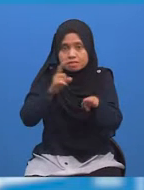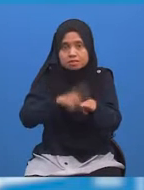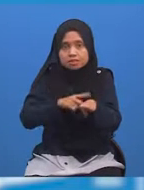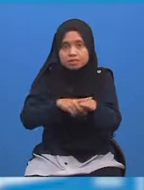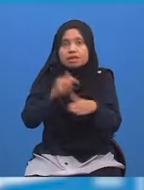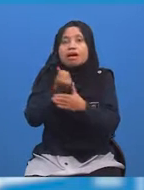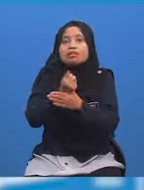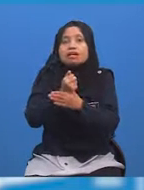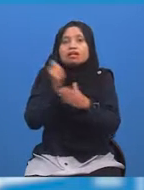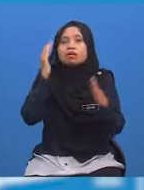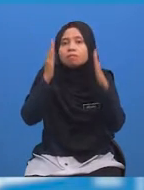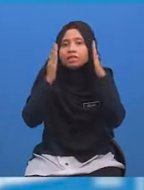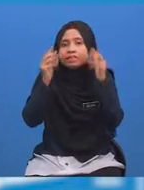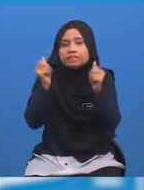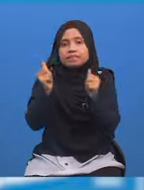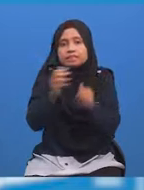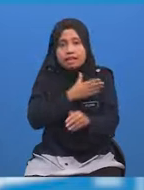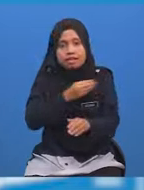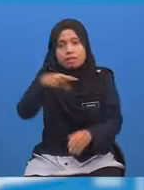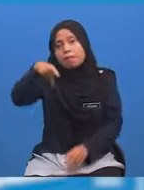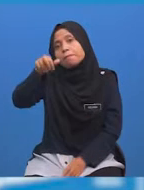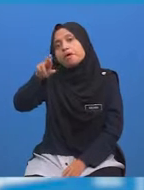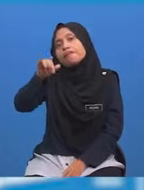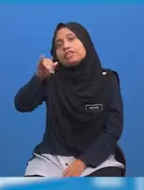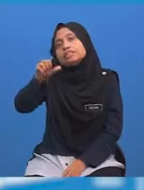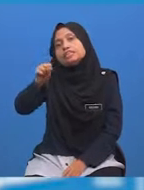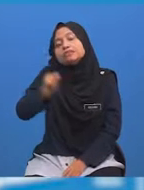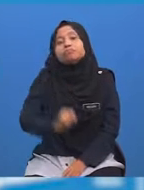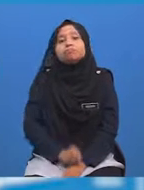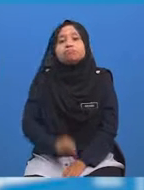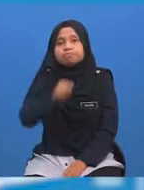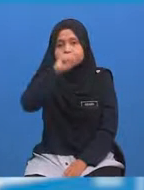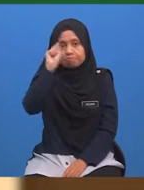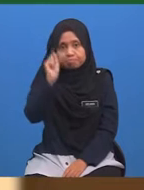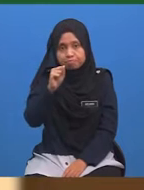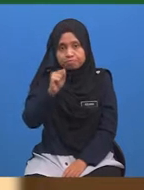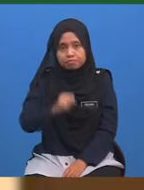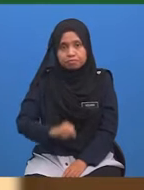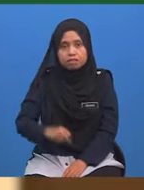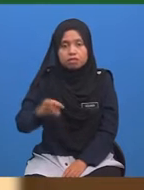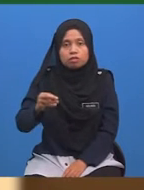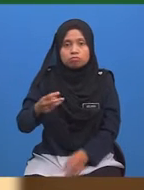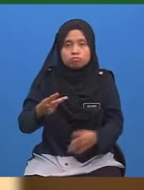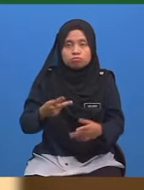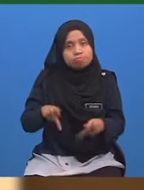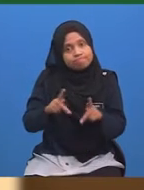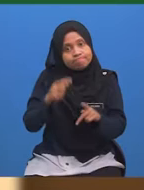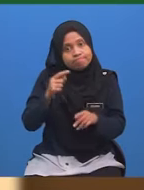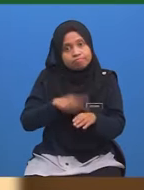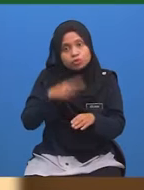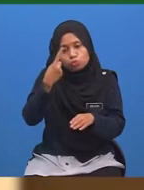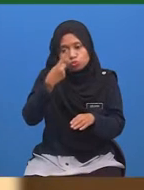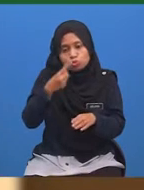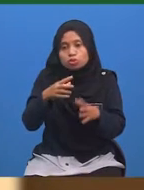masa di antara Malaysia dan Paris? Murid-murid perlukan masa untuk